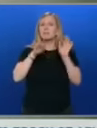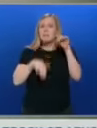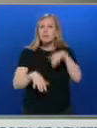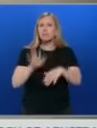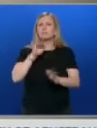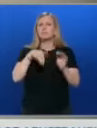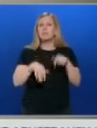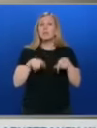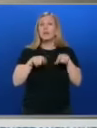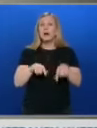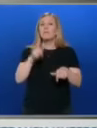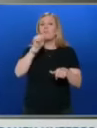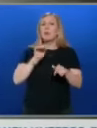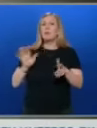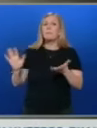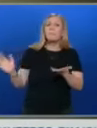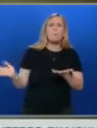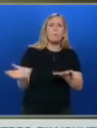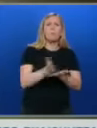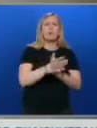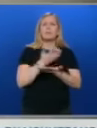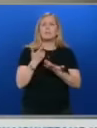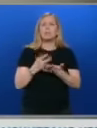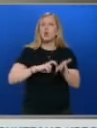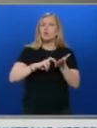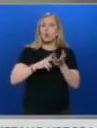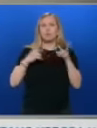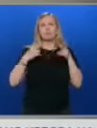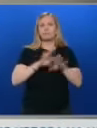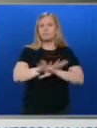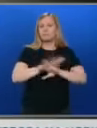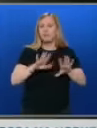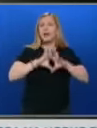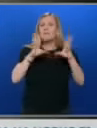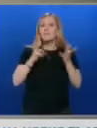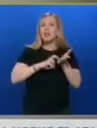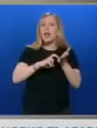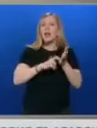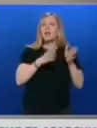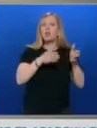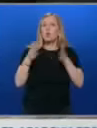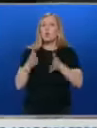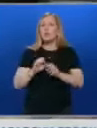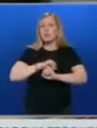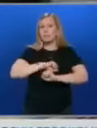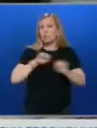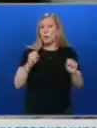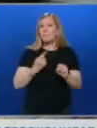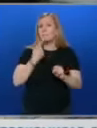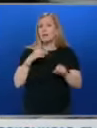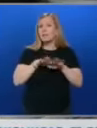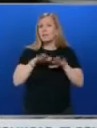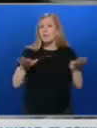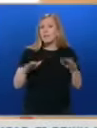Водата буквално помитала всичко след себе си. Токът спрял, всички електрореди на Лиляна изгорели, а първият етаж на дома е бил